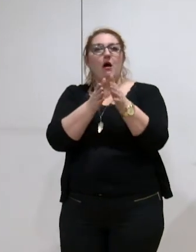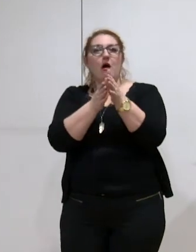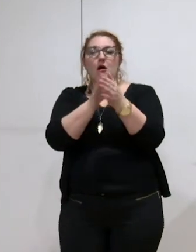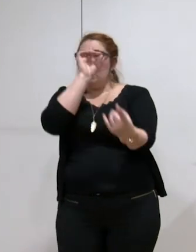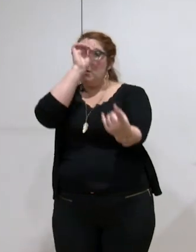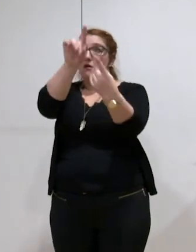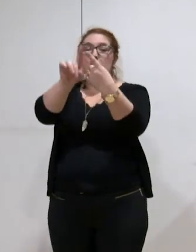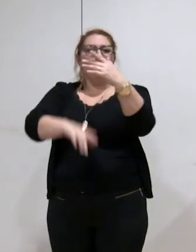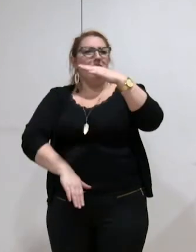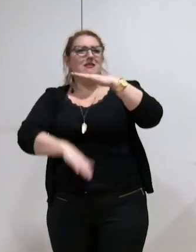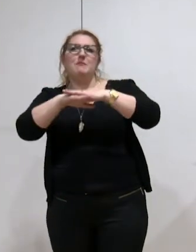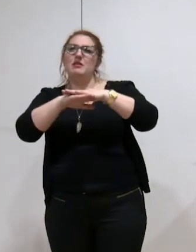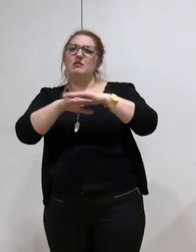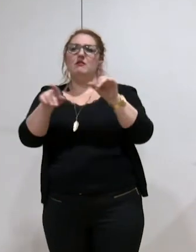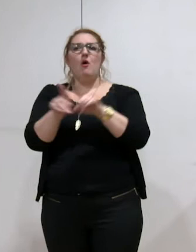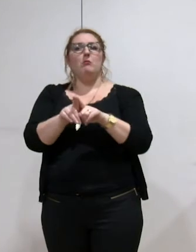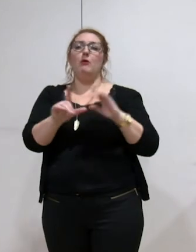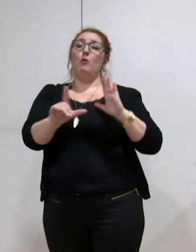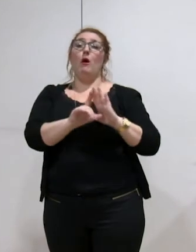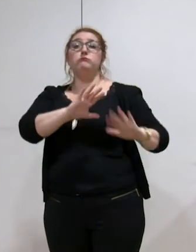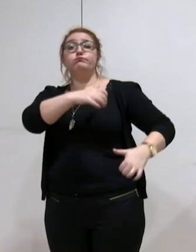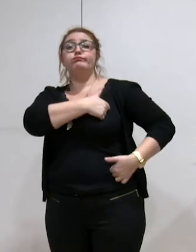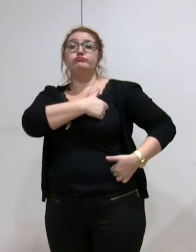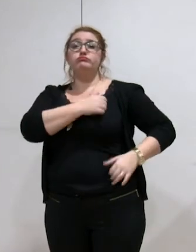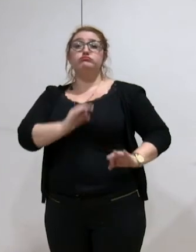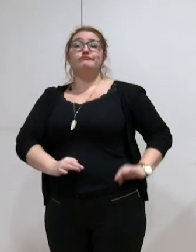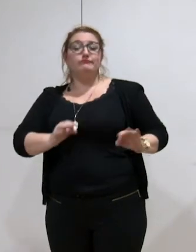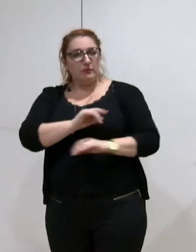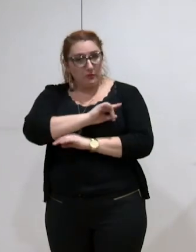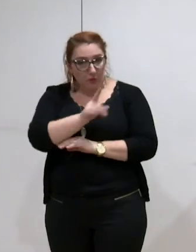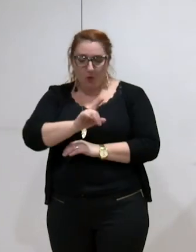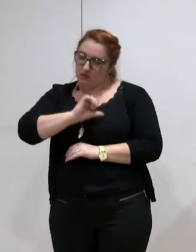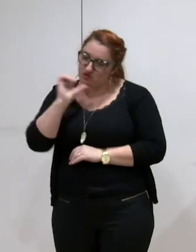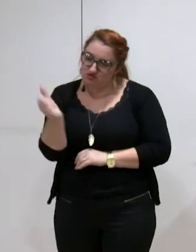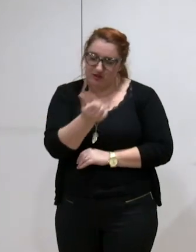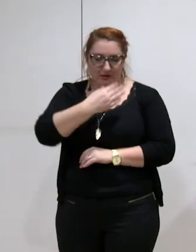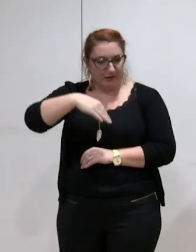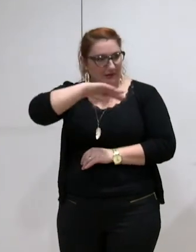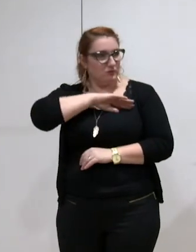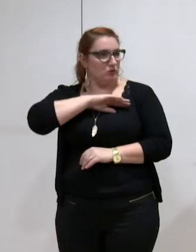de ce nouveau cadre juridique. Notre responsabilité à tous, ici,